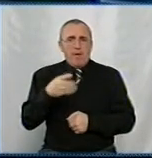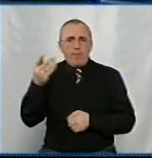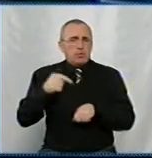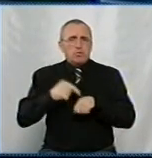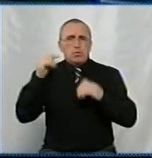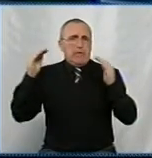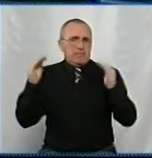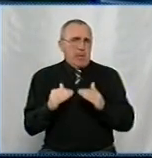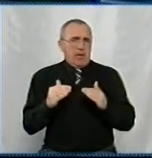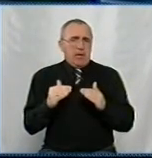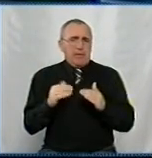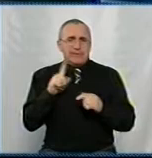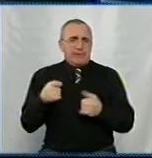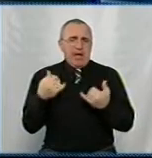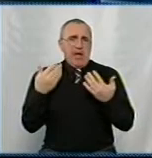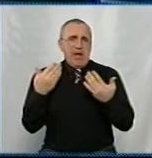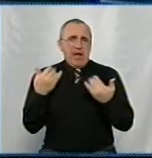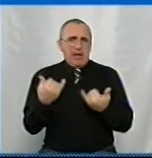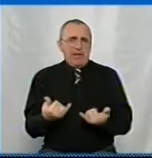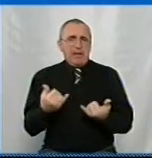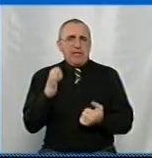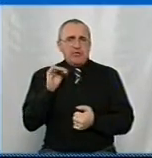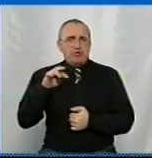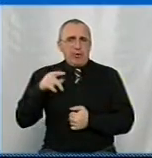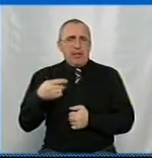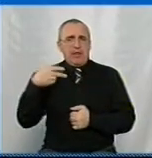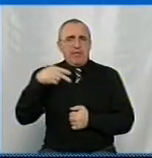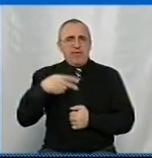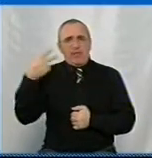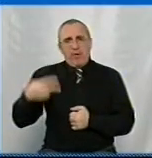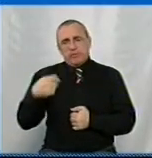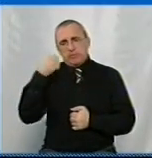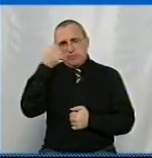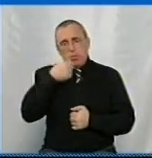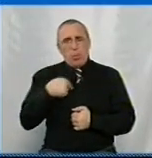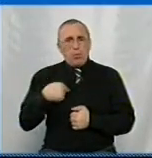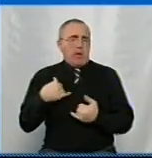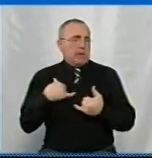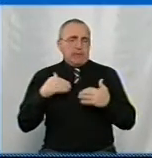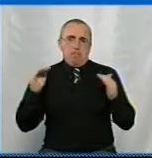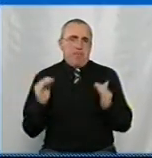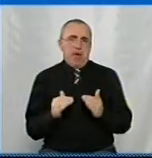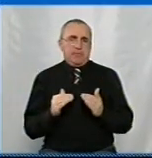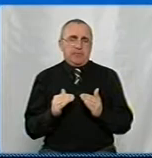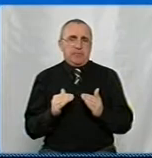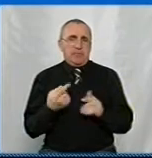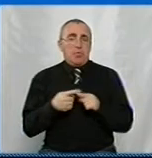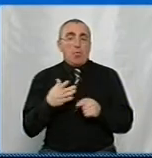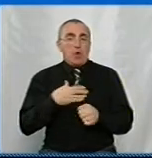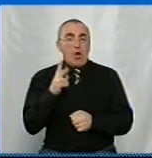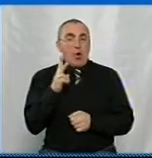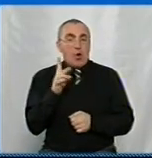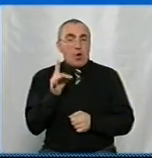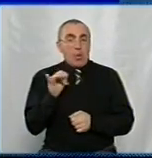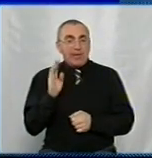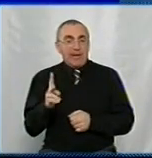суттєво зменшили, за даними там на кінець січня 2020-го. У нас менше, сподіваюся. Трошечки Ну, тому що в нас кротик є.